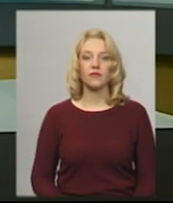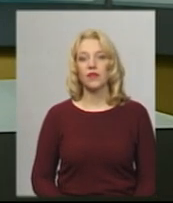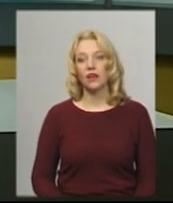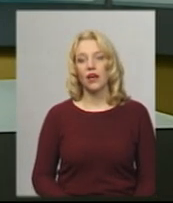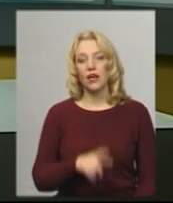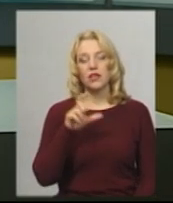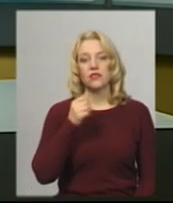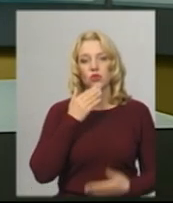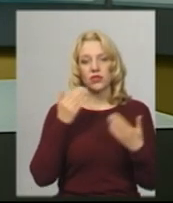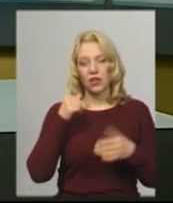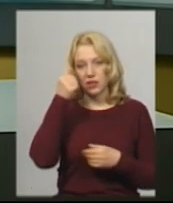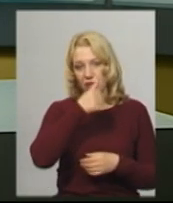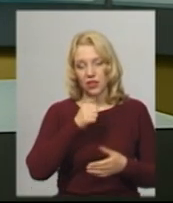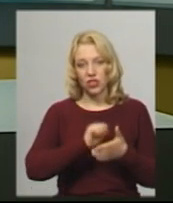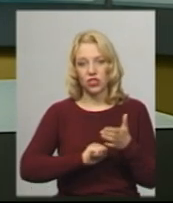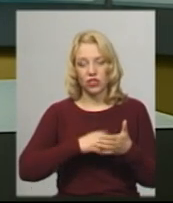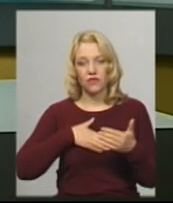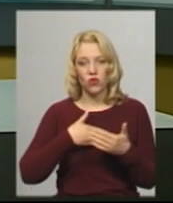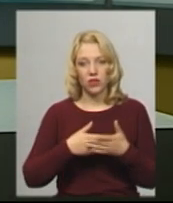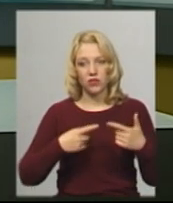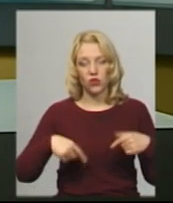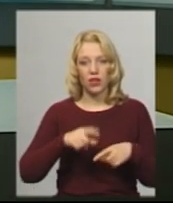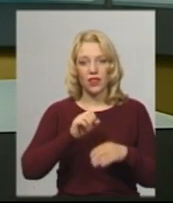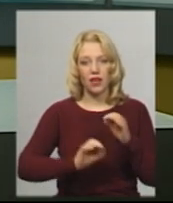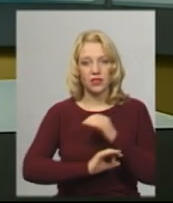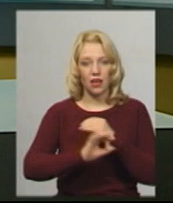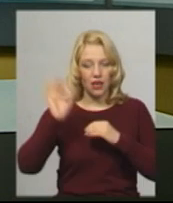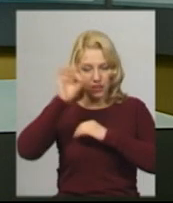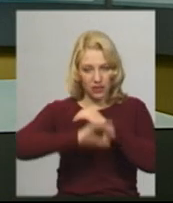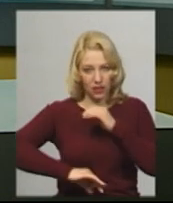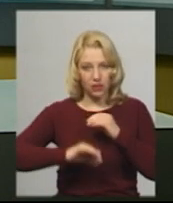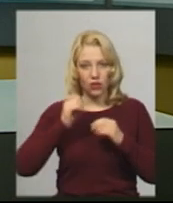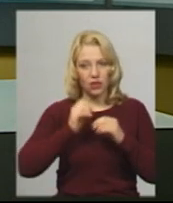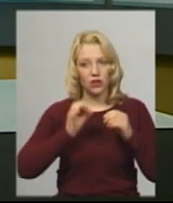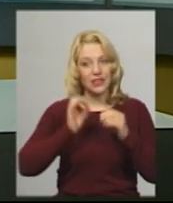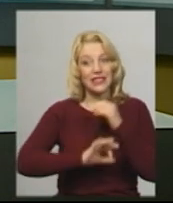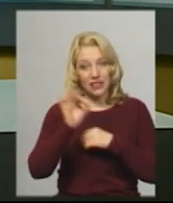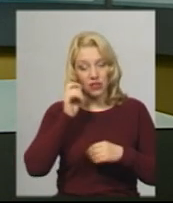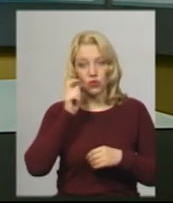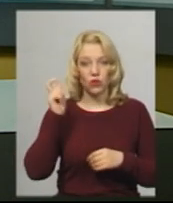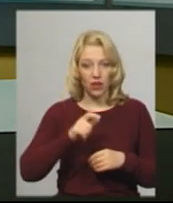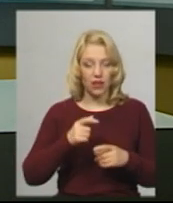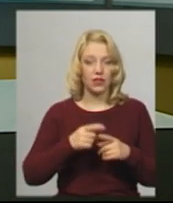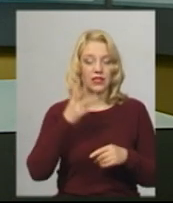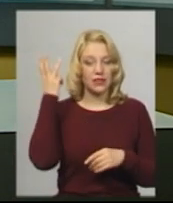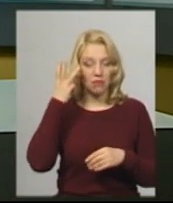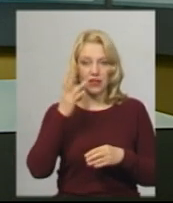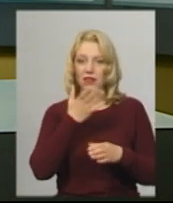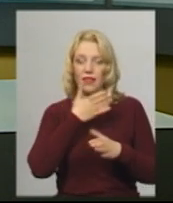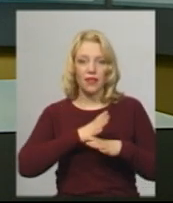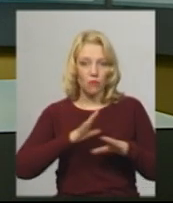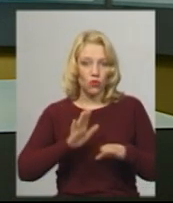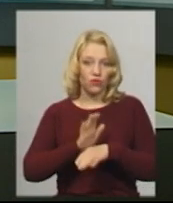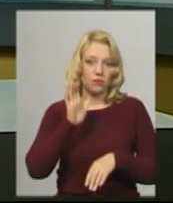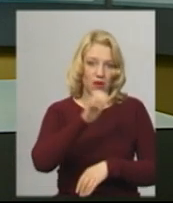За останній рік через волонтерські організації на схід країни військові автомобілі з Хмельниччини не відправляли. Про це у коментарі